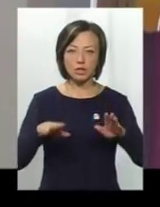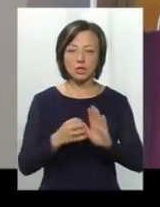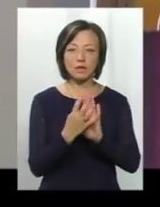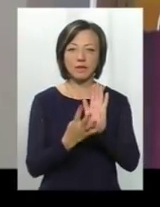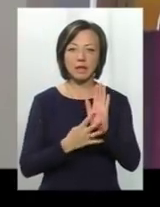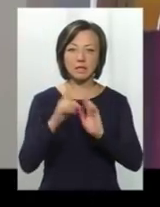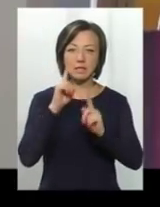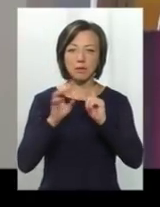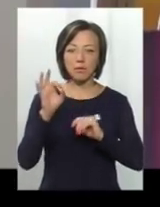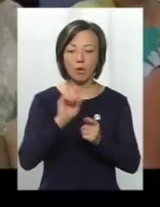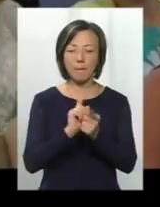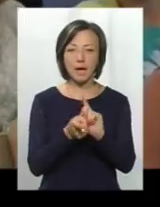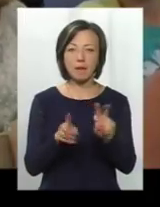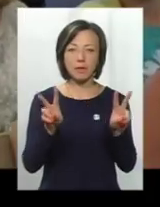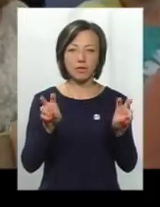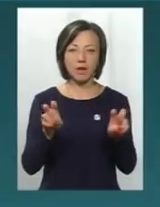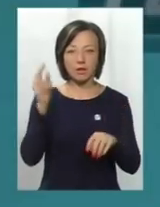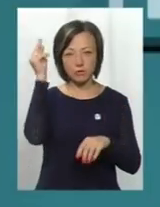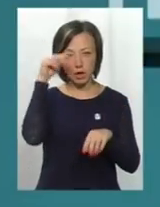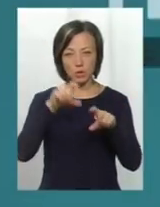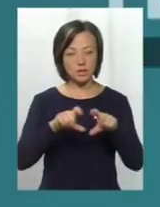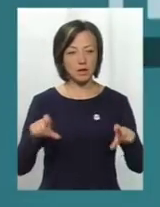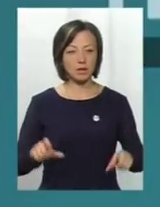-ї сесії про перейменування навчального закладу.